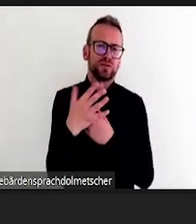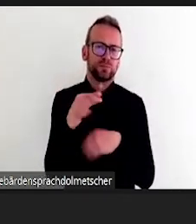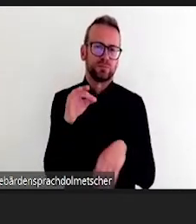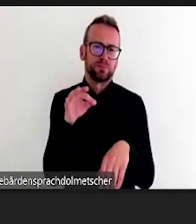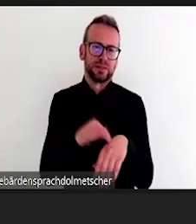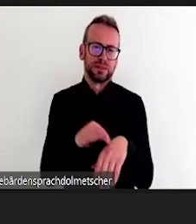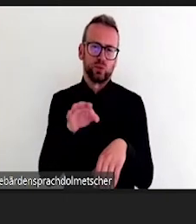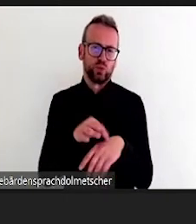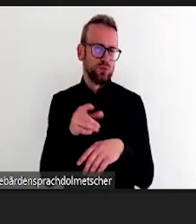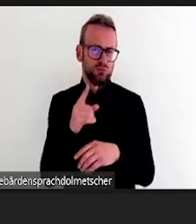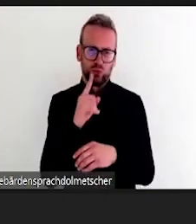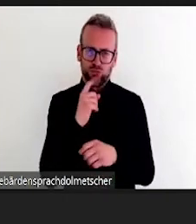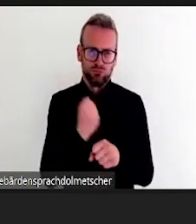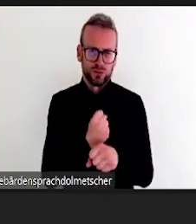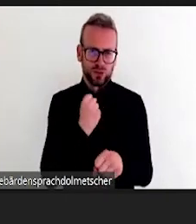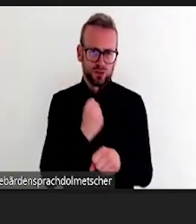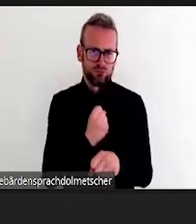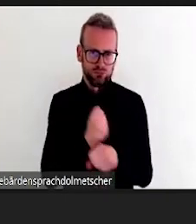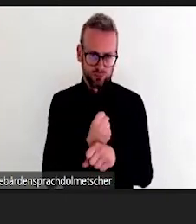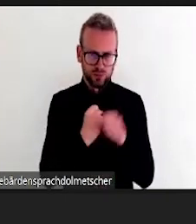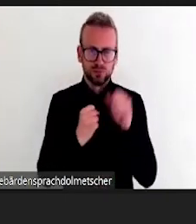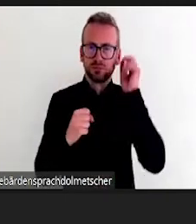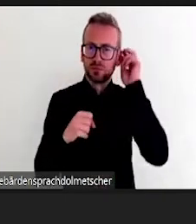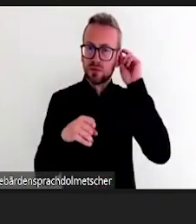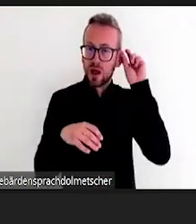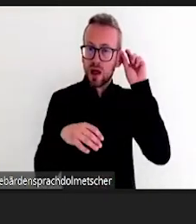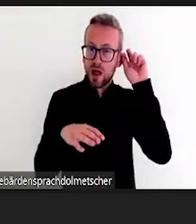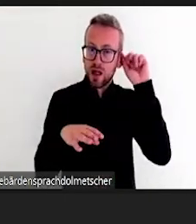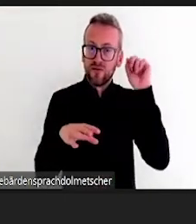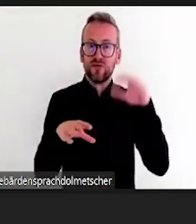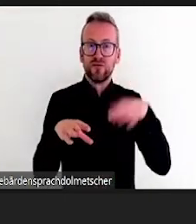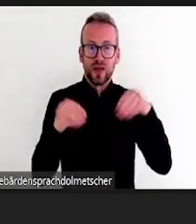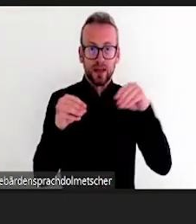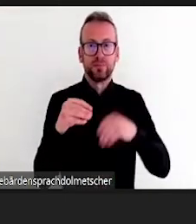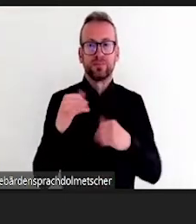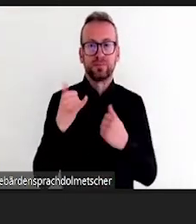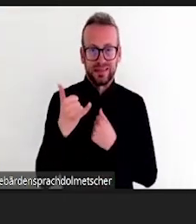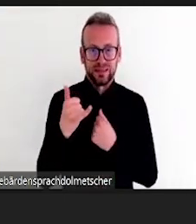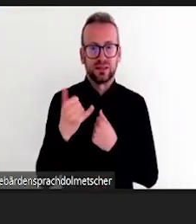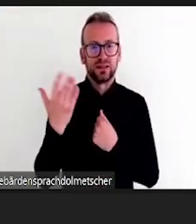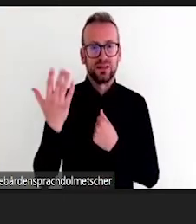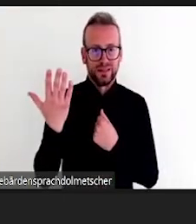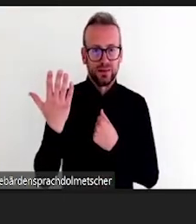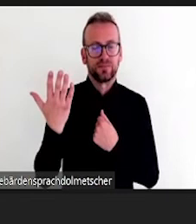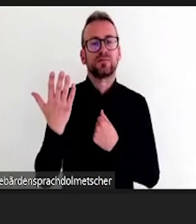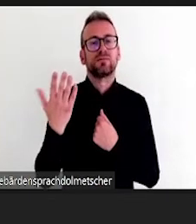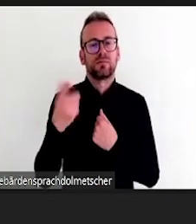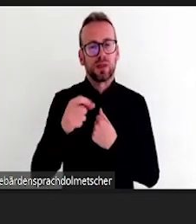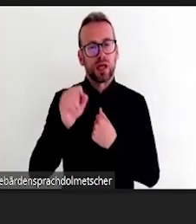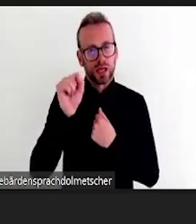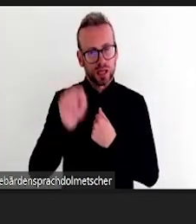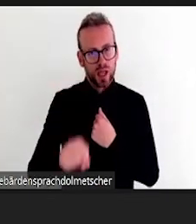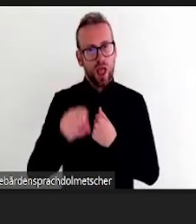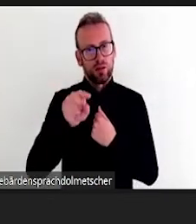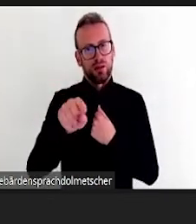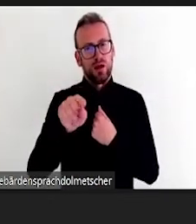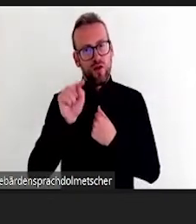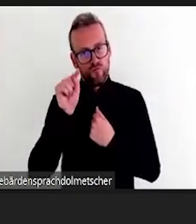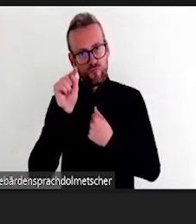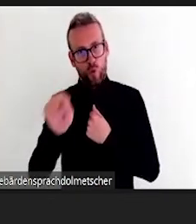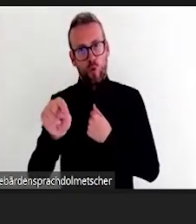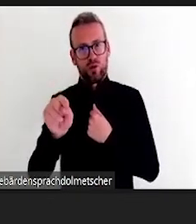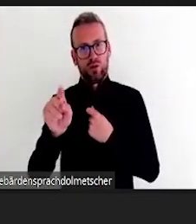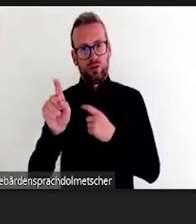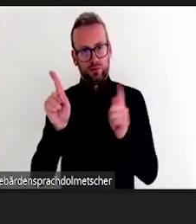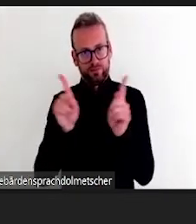Vielleicht mögen Sie einmal in den Chat selber schreiben, auf einer Skala von 1 bis 10, wie zufrieden sind Sie mit Ihrer Lehre?